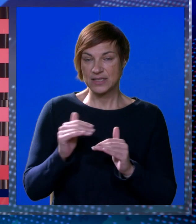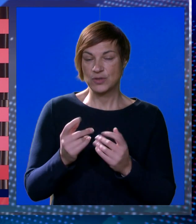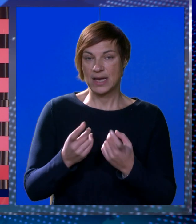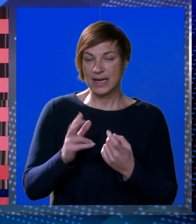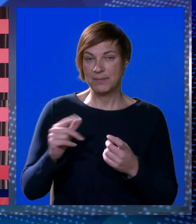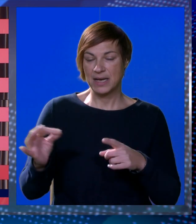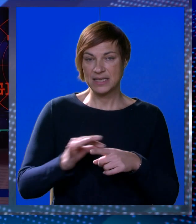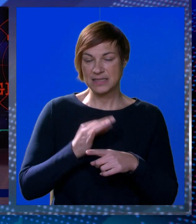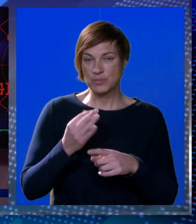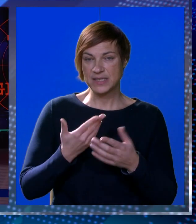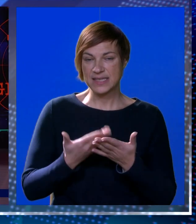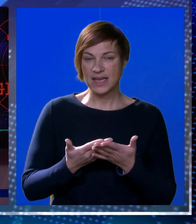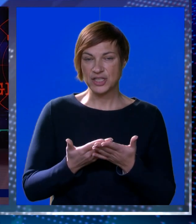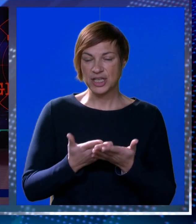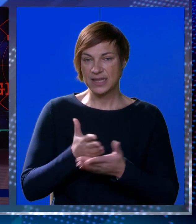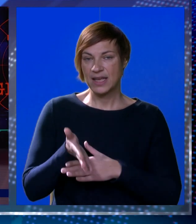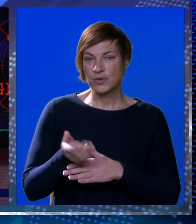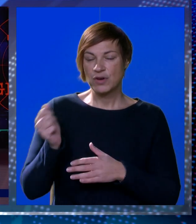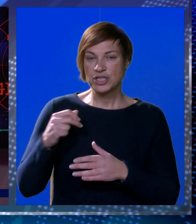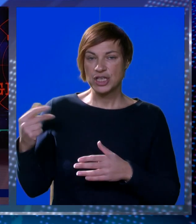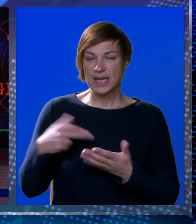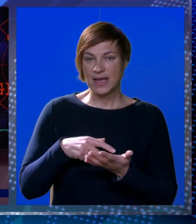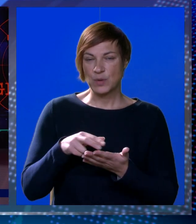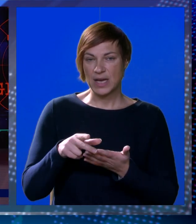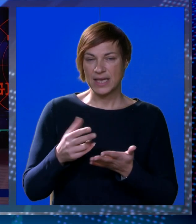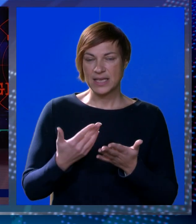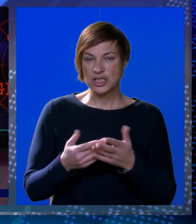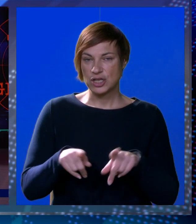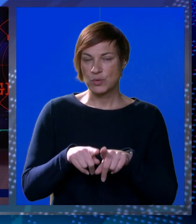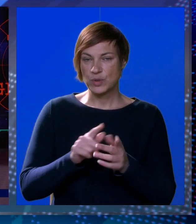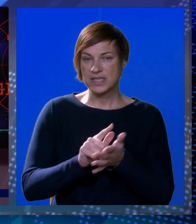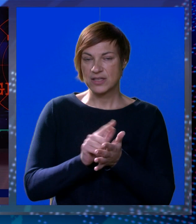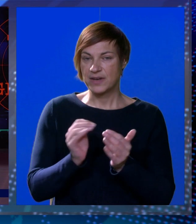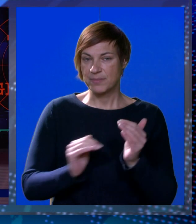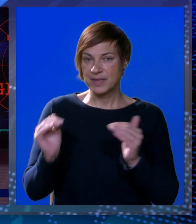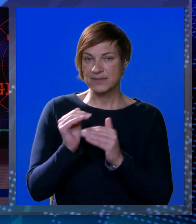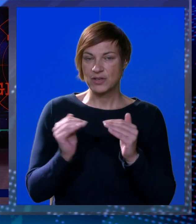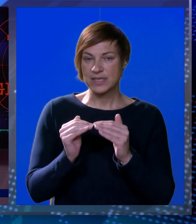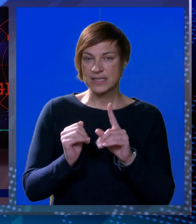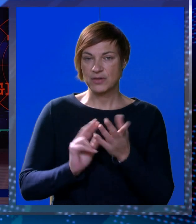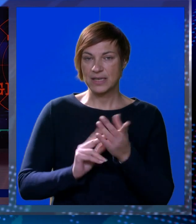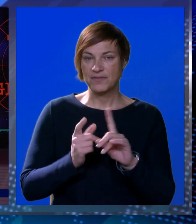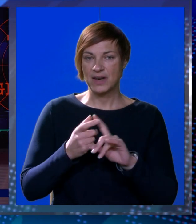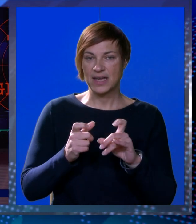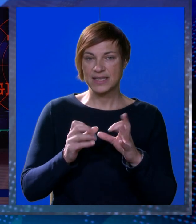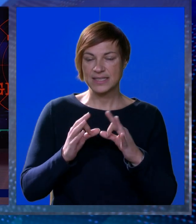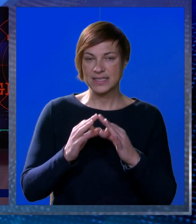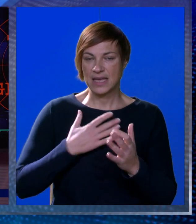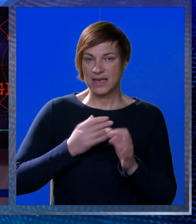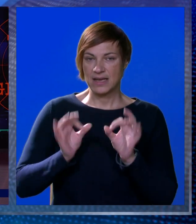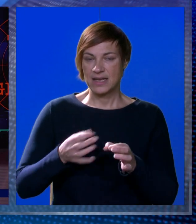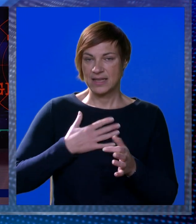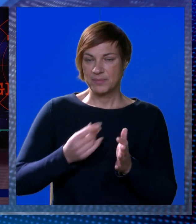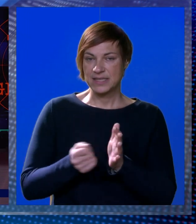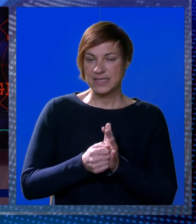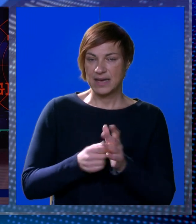jesu... Ali imali smo sreće zapravo da je uvođenje eura išlo paralelno sa visokom razinom inflacije. Jer ja vam